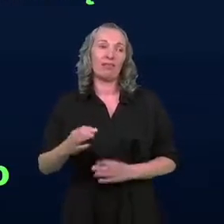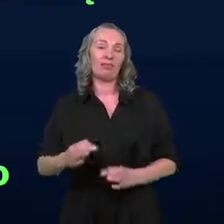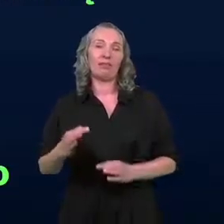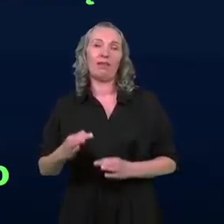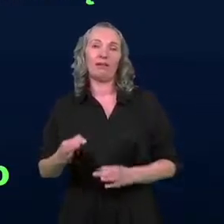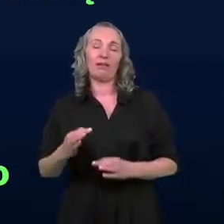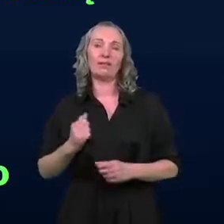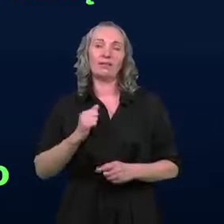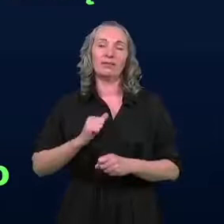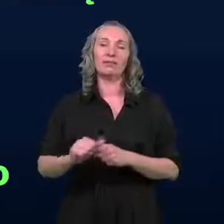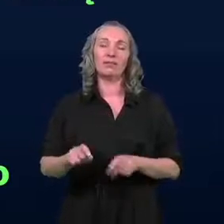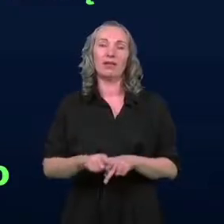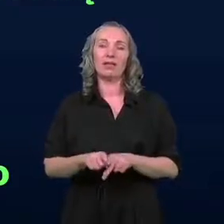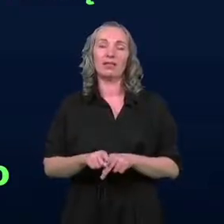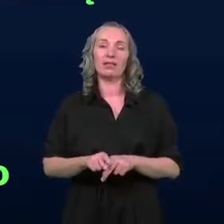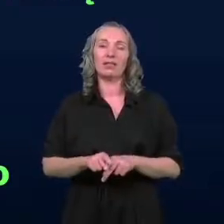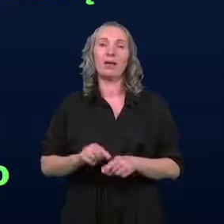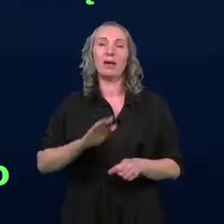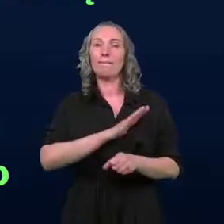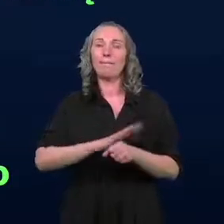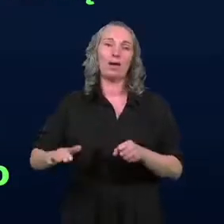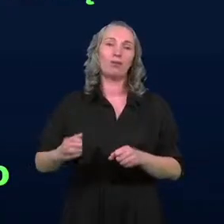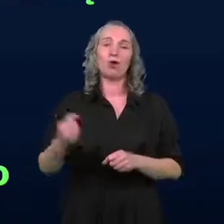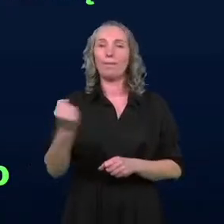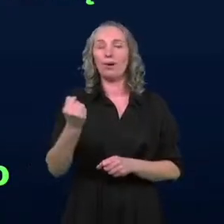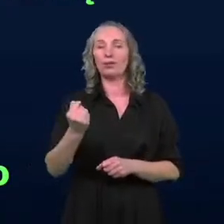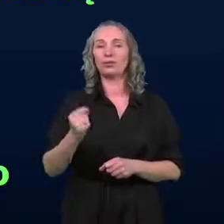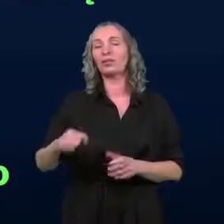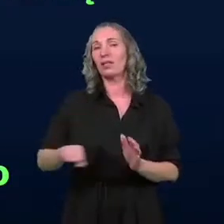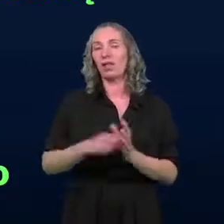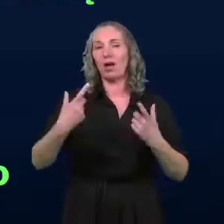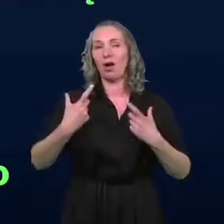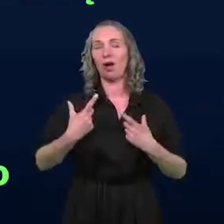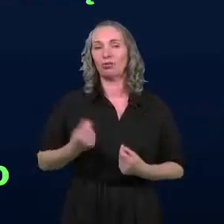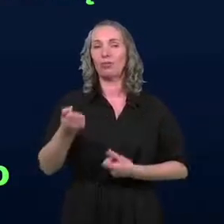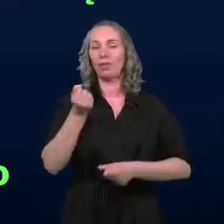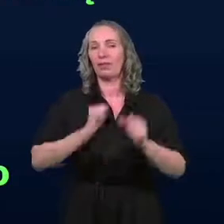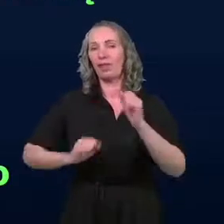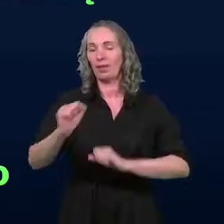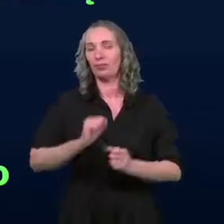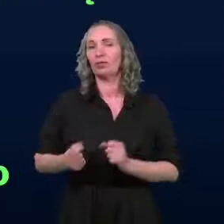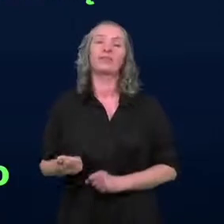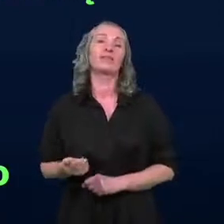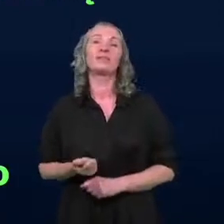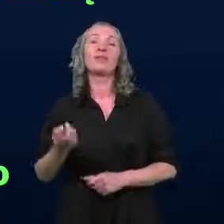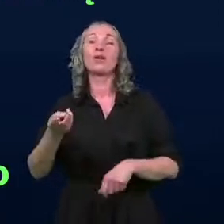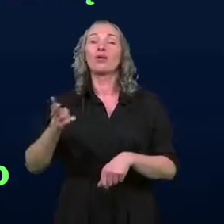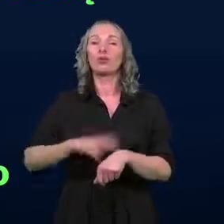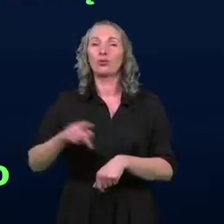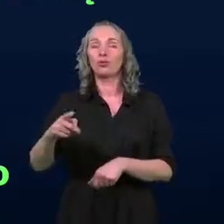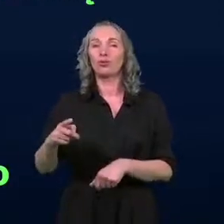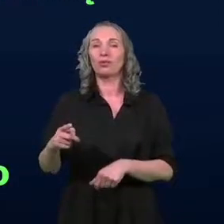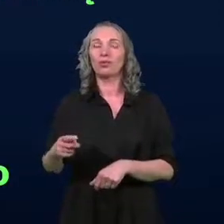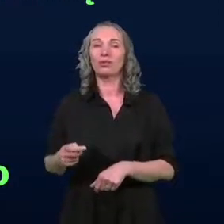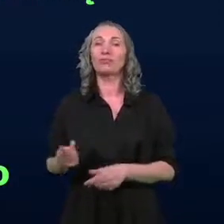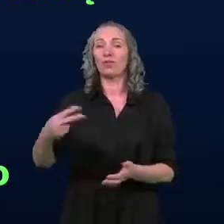jest też pełnomocnik do spraw osób z niepełnosprawnościami, który stoi